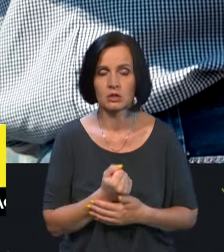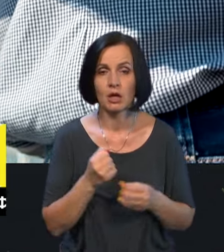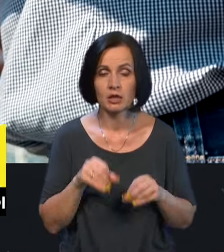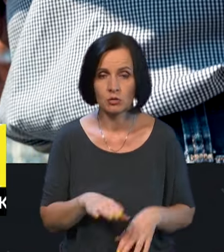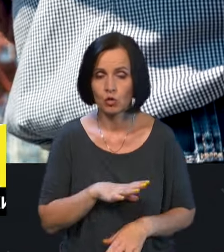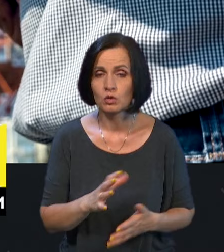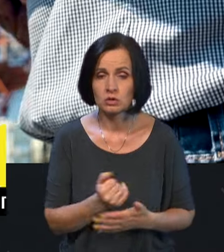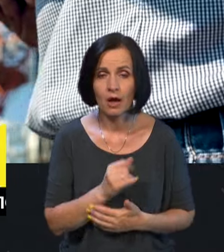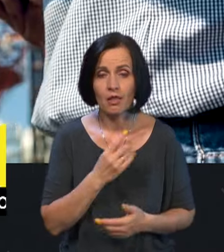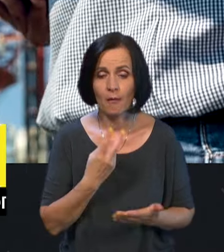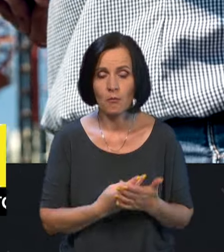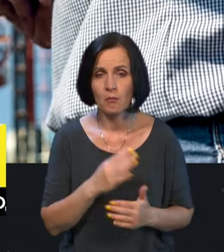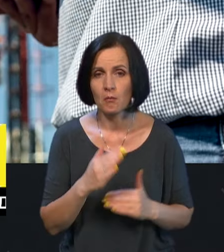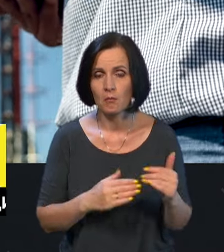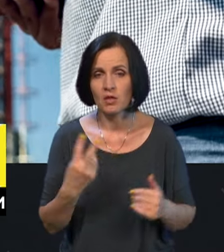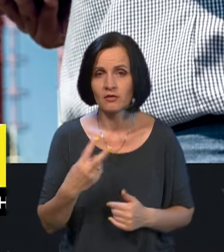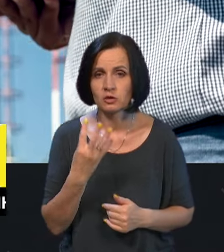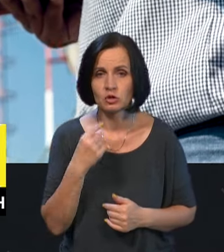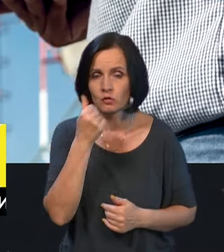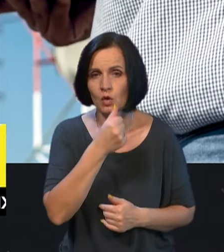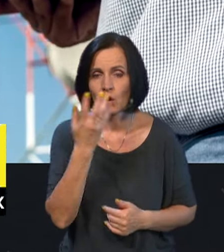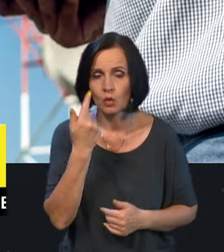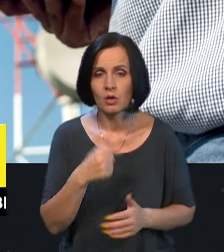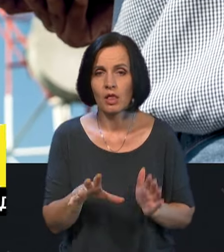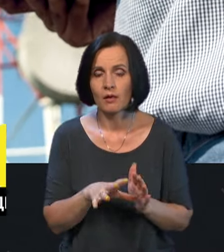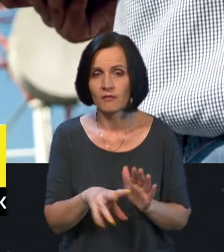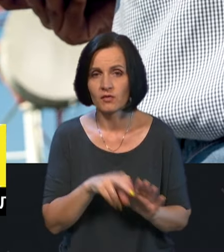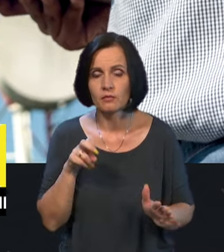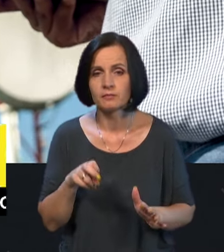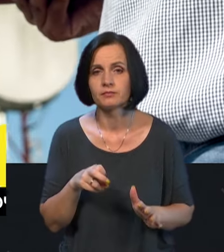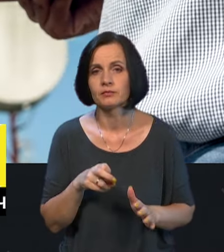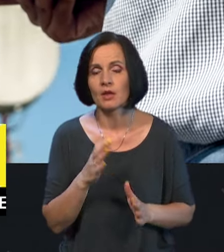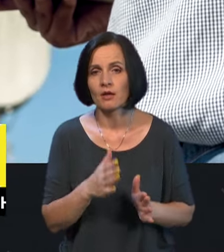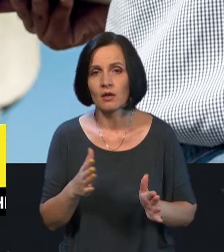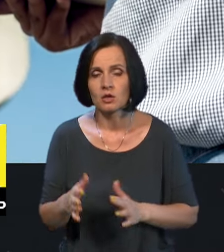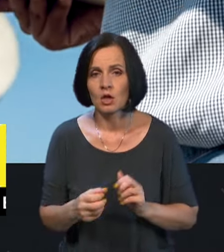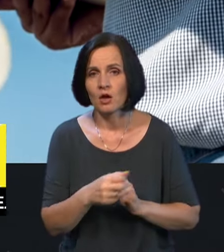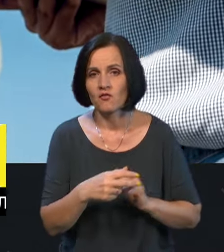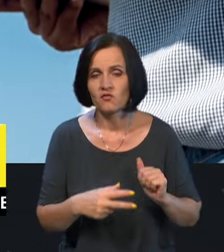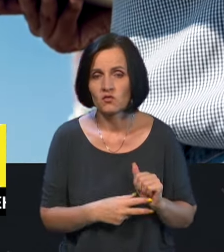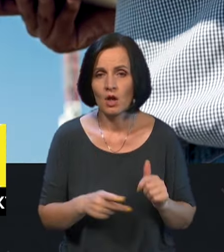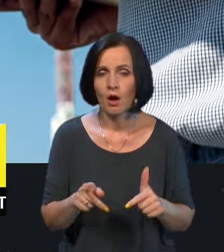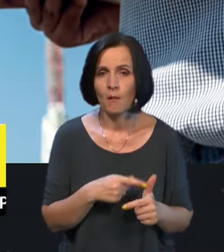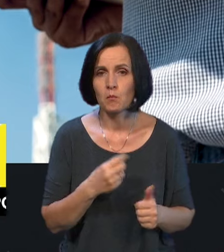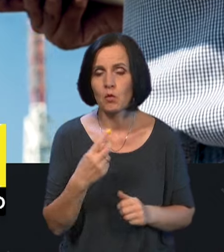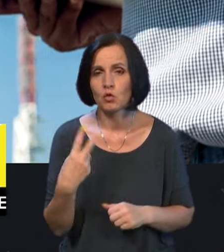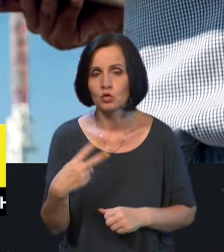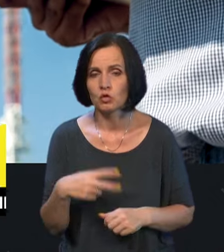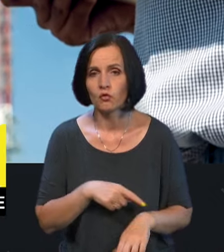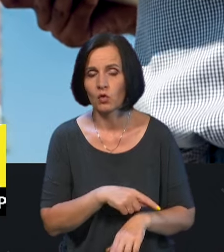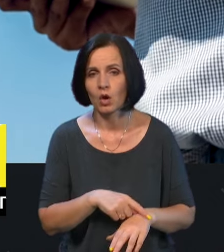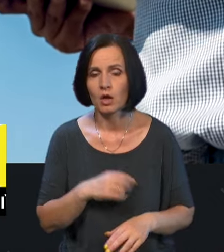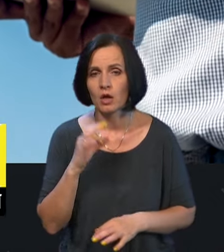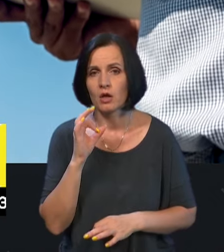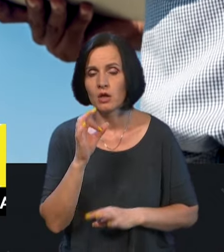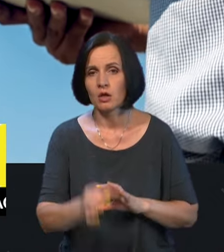як показала практика 2024 року, коли електроенергію вимикають в режимі 18 або 20 годин на добу, її